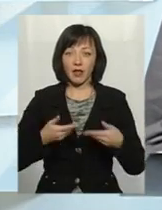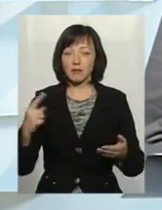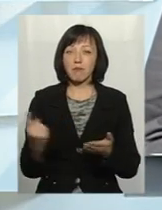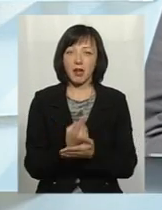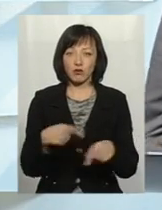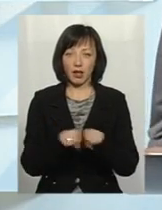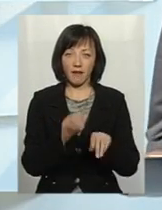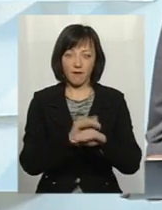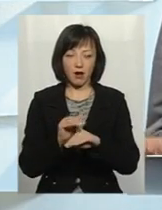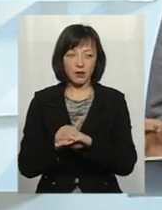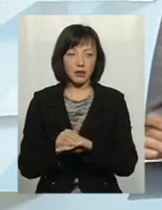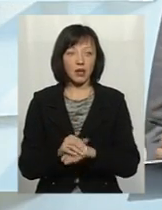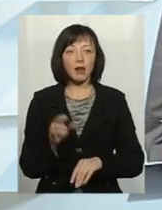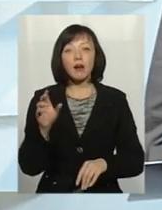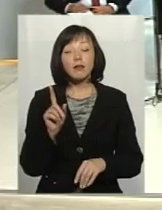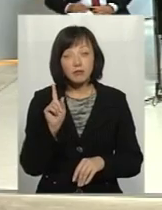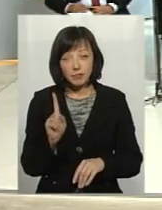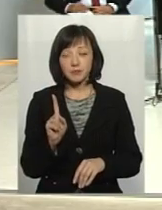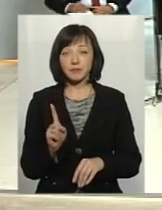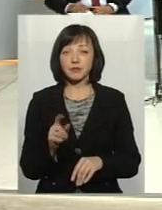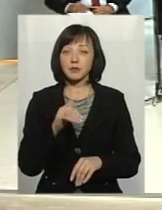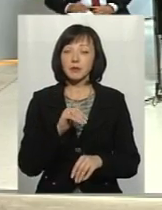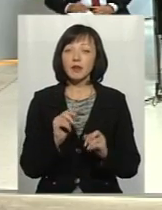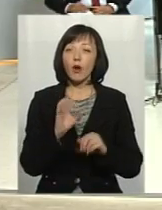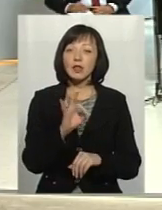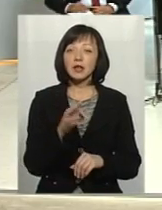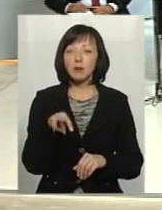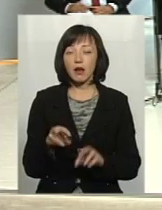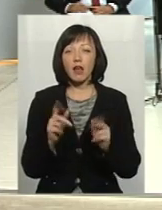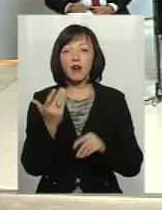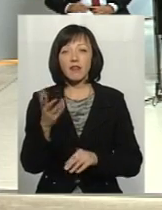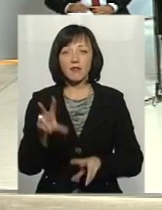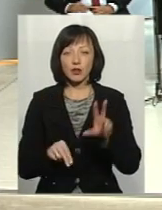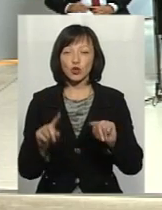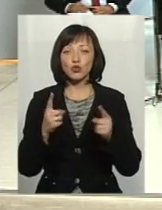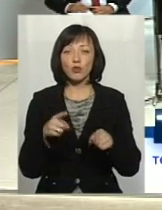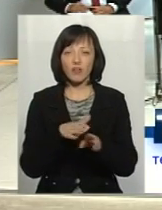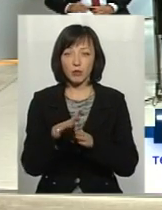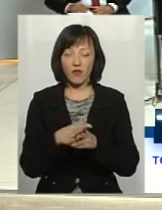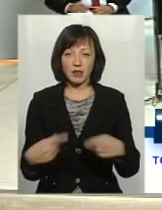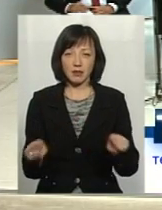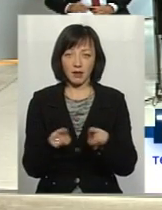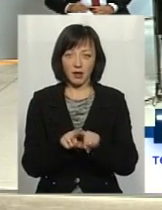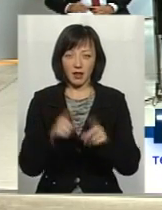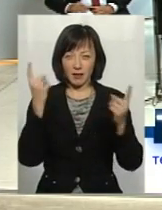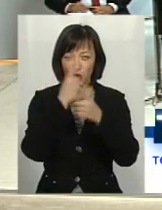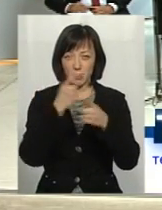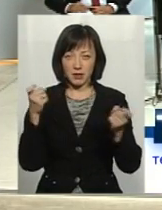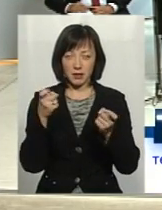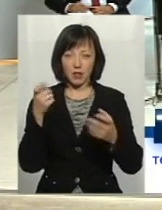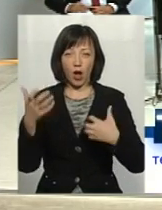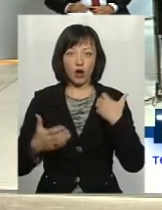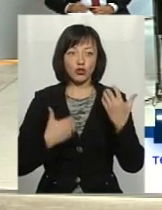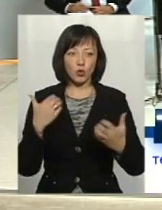такі факти. Разом з тим, Олександр Михайлович, як Ви вважаєте, чому відбувається такий інформаційний